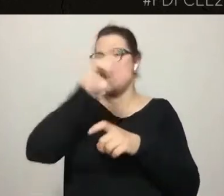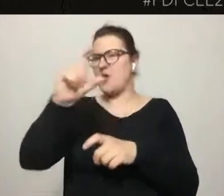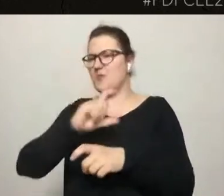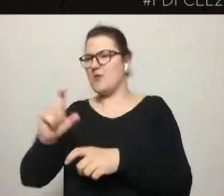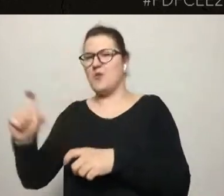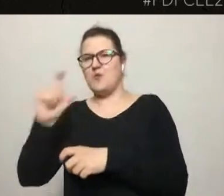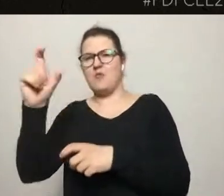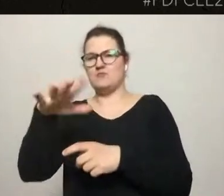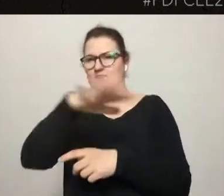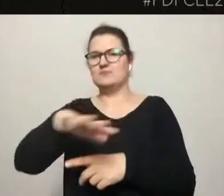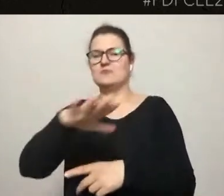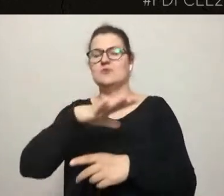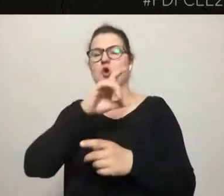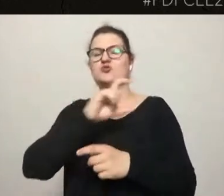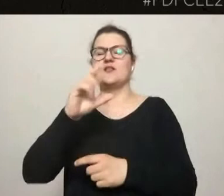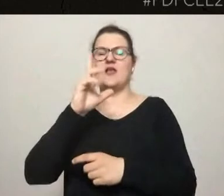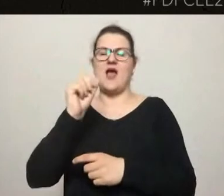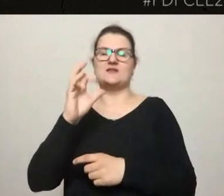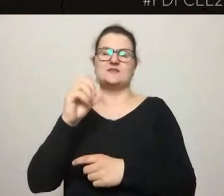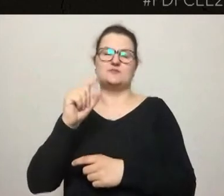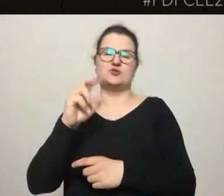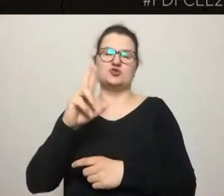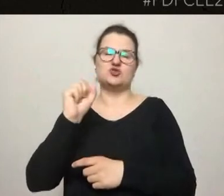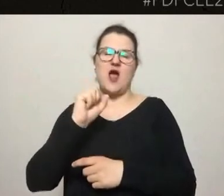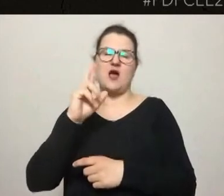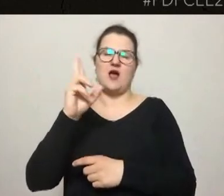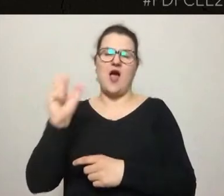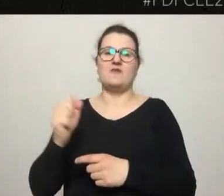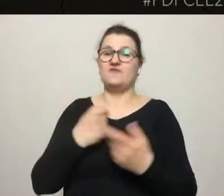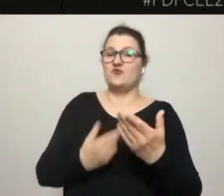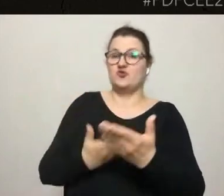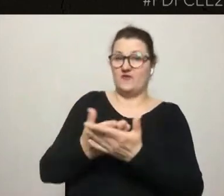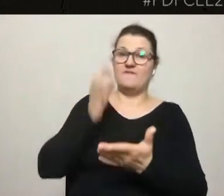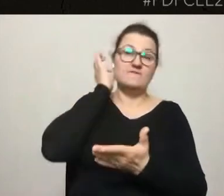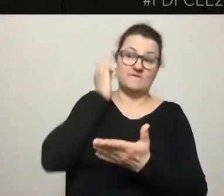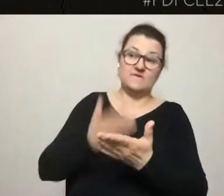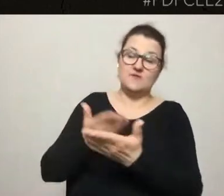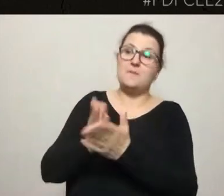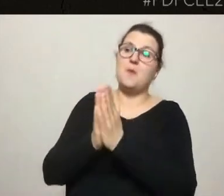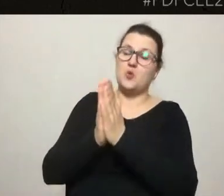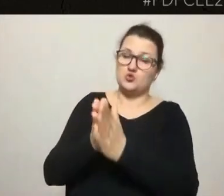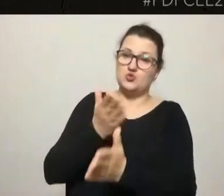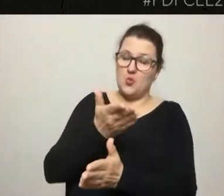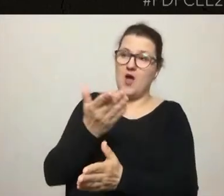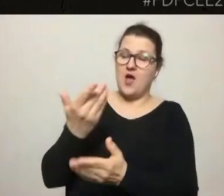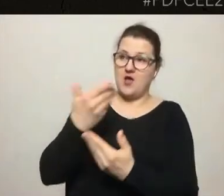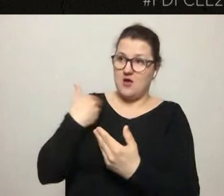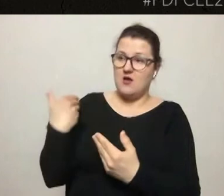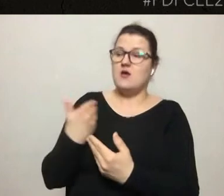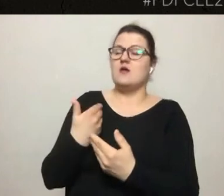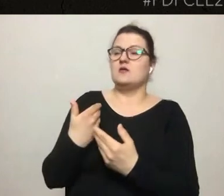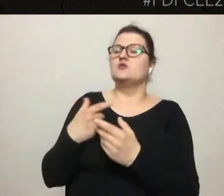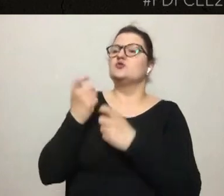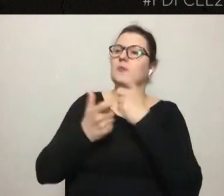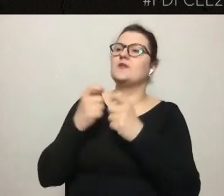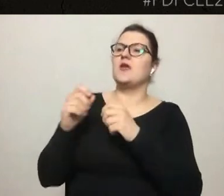I oprócz tego wnioskodawczyni tego projektu poprosiła nas o dokonanie także konsultacji dla całości terenu leśnego,